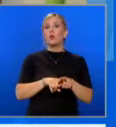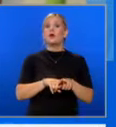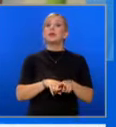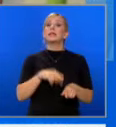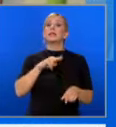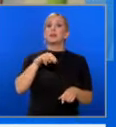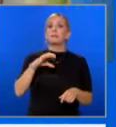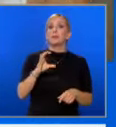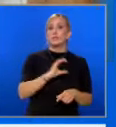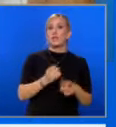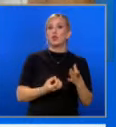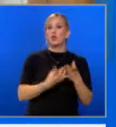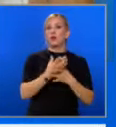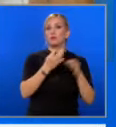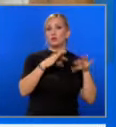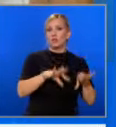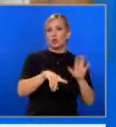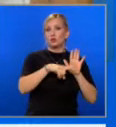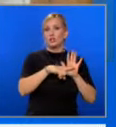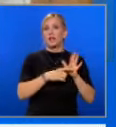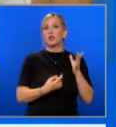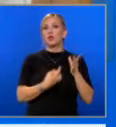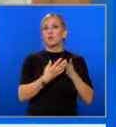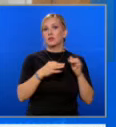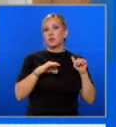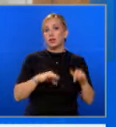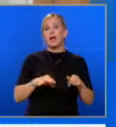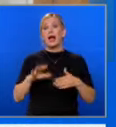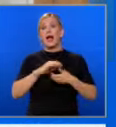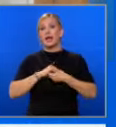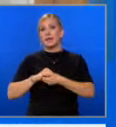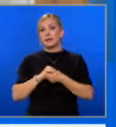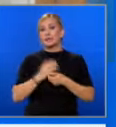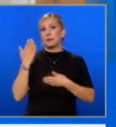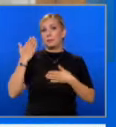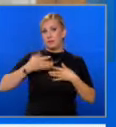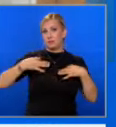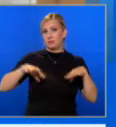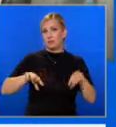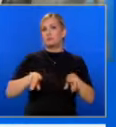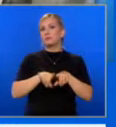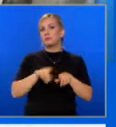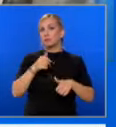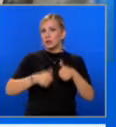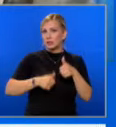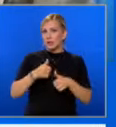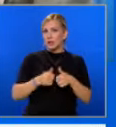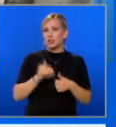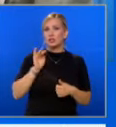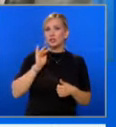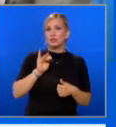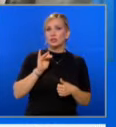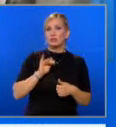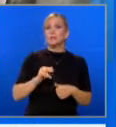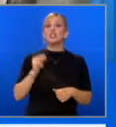свободи, тире ново начало, Альянс за права и свободи, в което като кандидати за народни представители ще бъдат